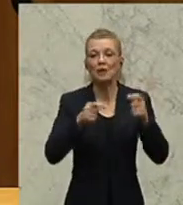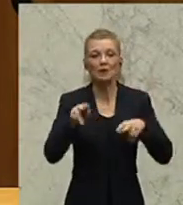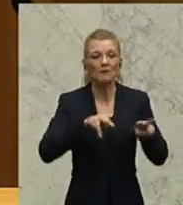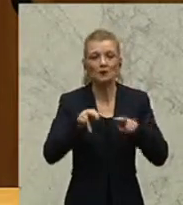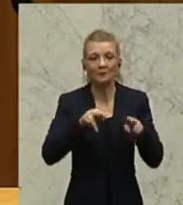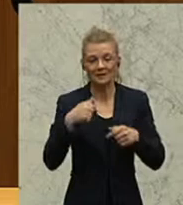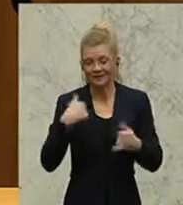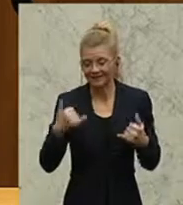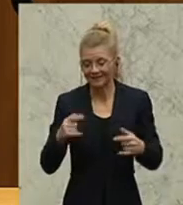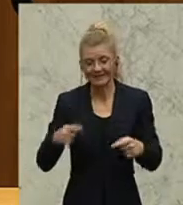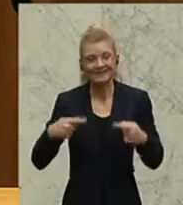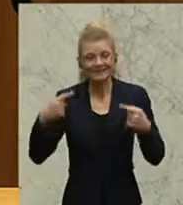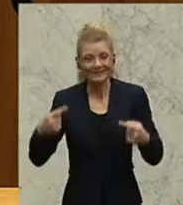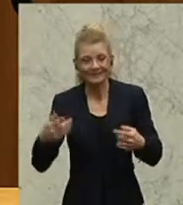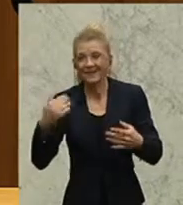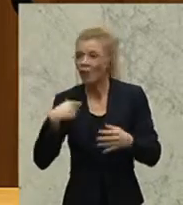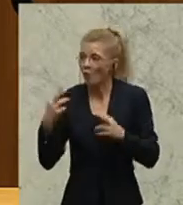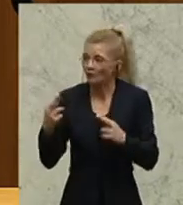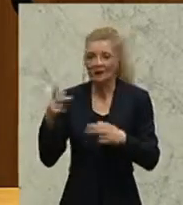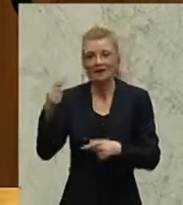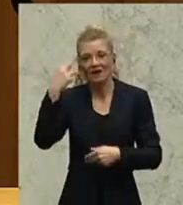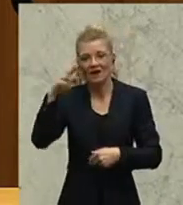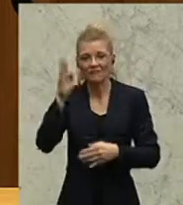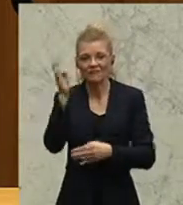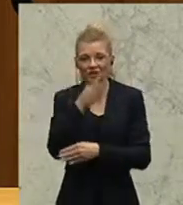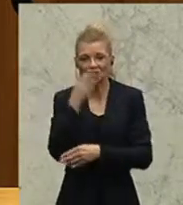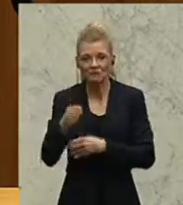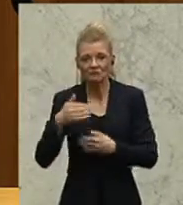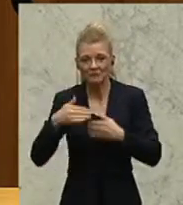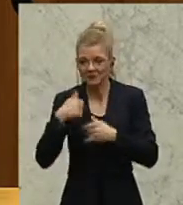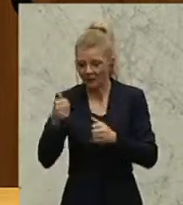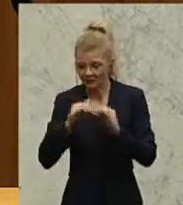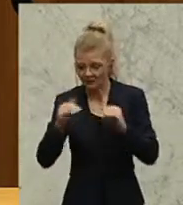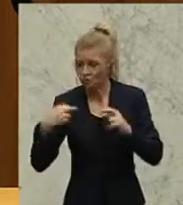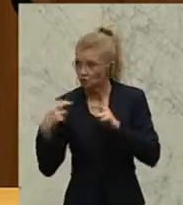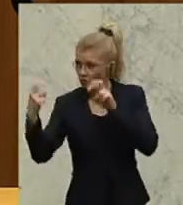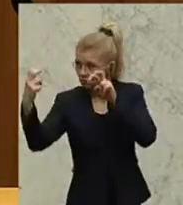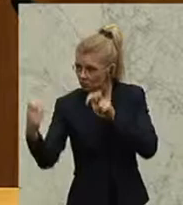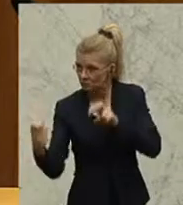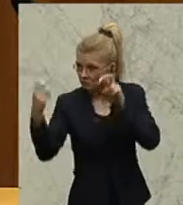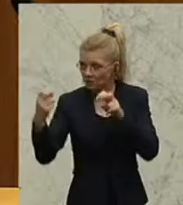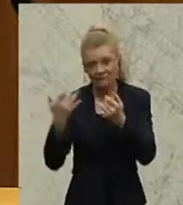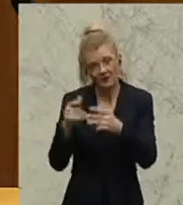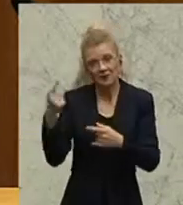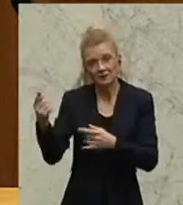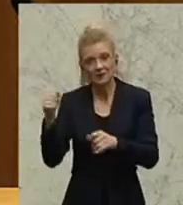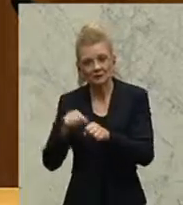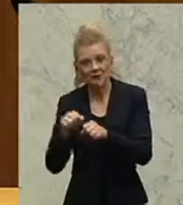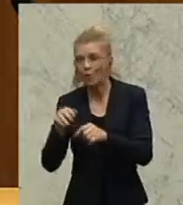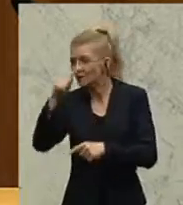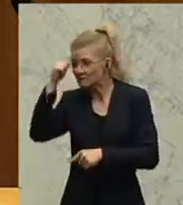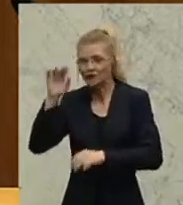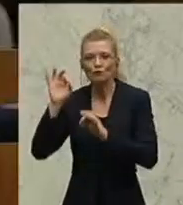Wirtschaftsminister nächstens hoffentlich an einen Tisch setzen. Vielleicht hat er doch auch wieder eine wirtschaftliche Ader im Sinne der Steuerzahlerinnen.